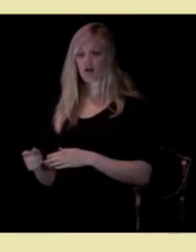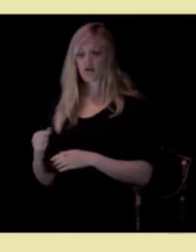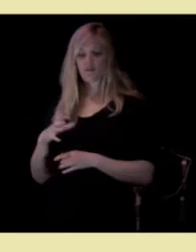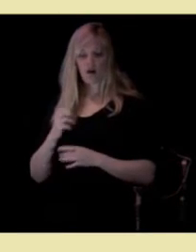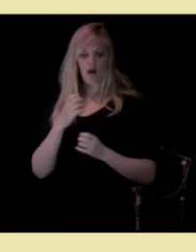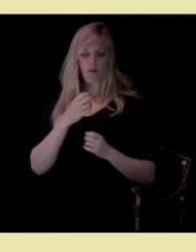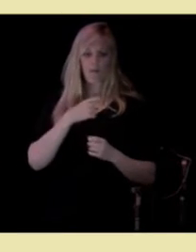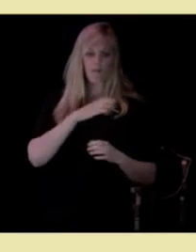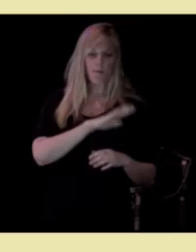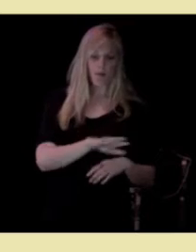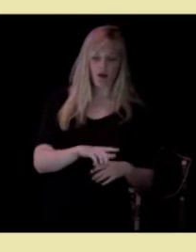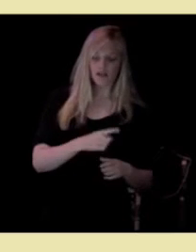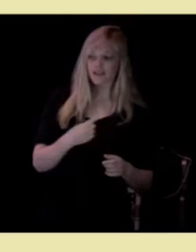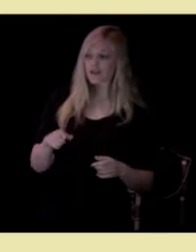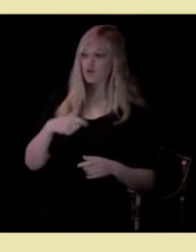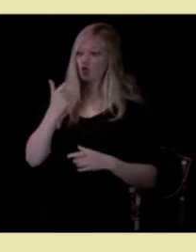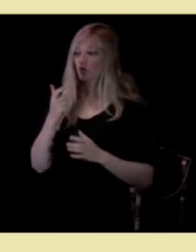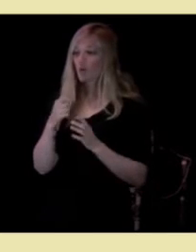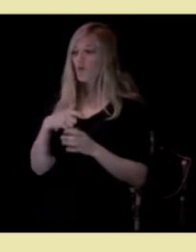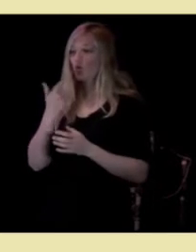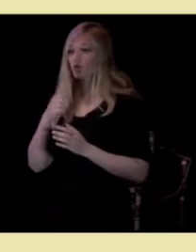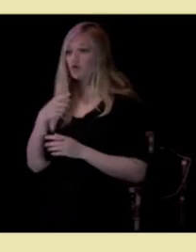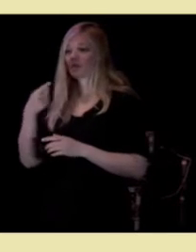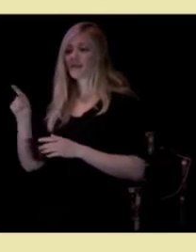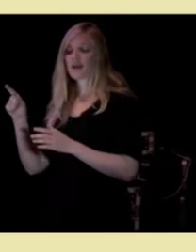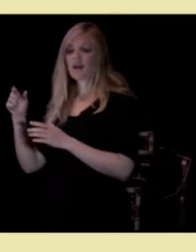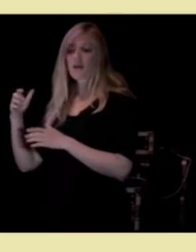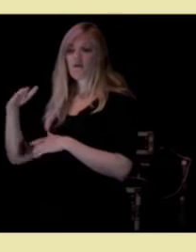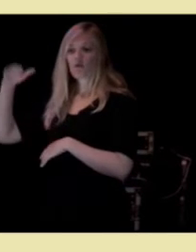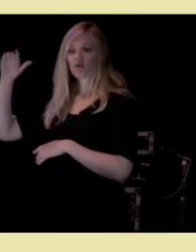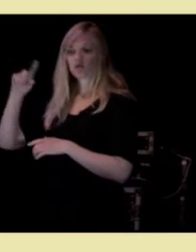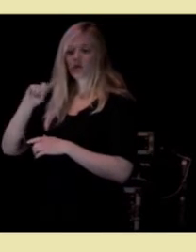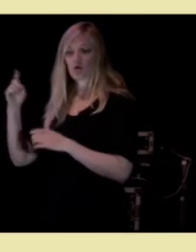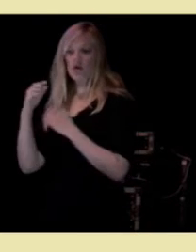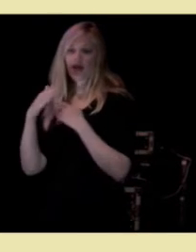barn til ungdom fra ungdom til voksen i helsetjenesten.